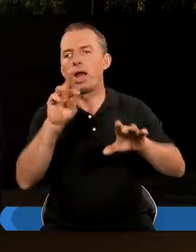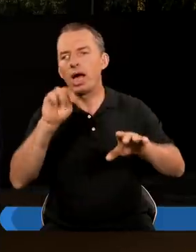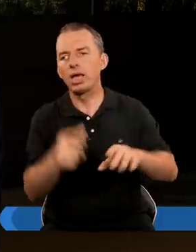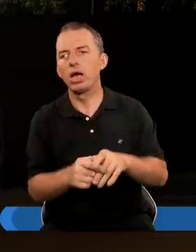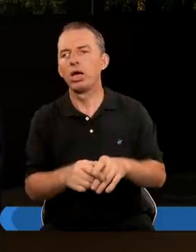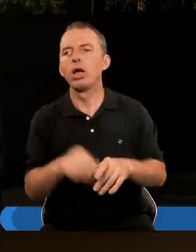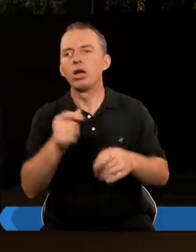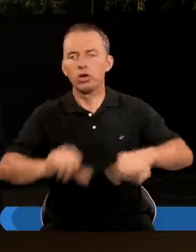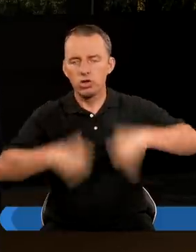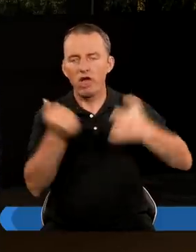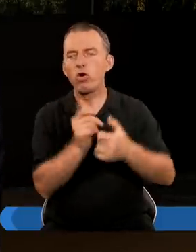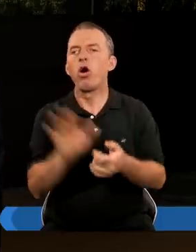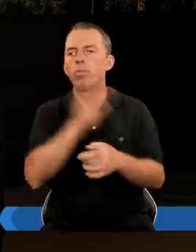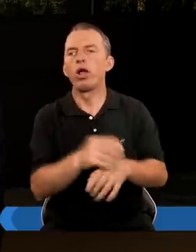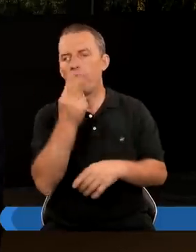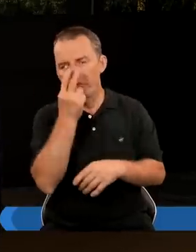I gniewu